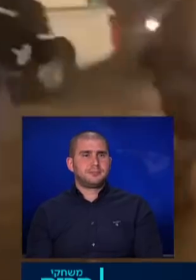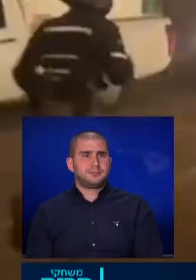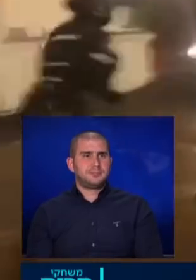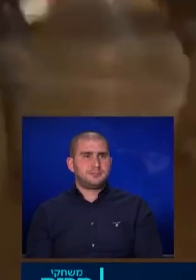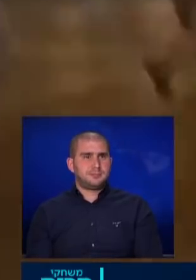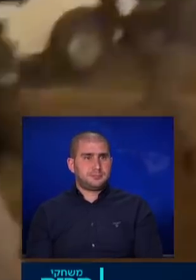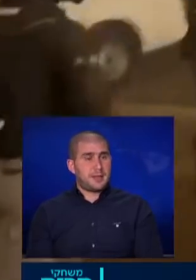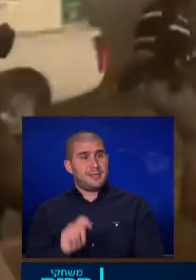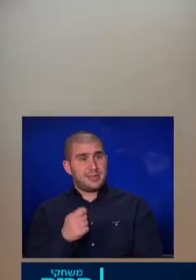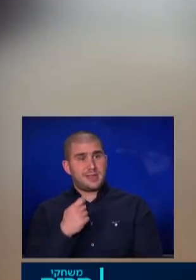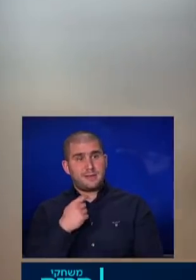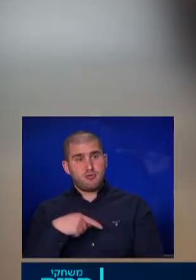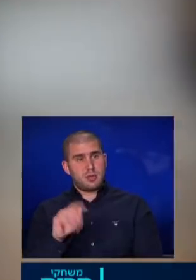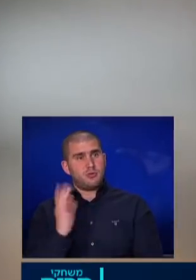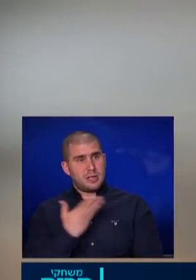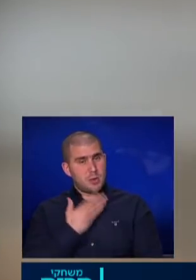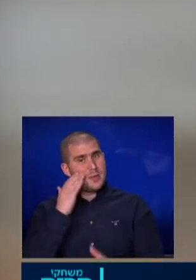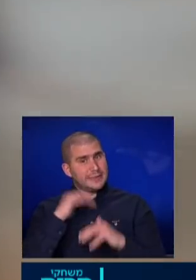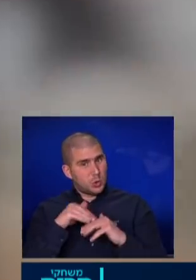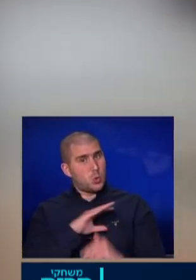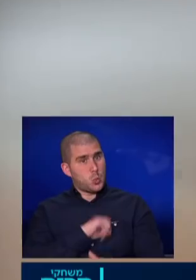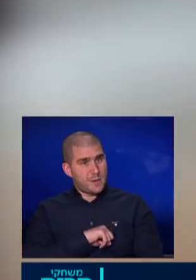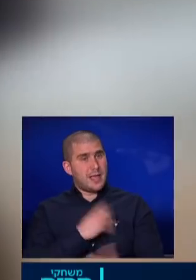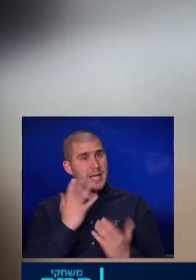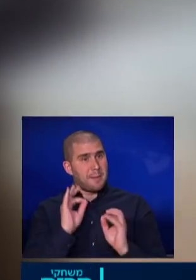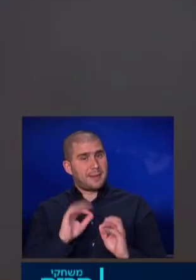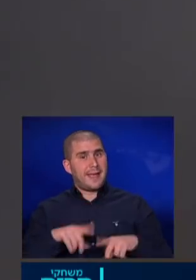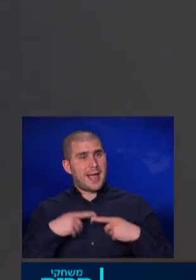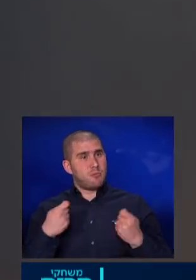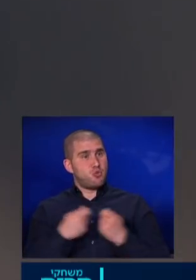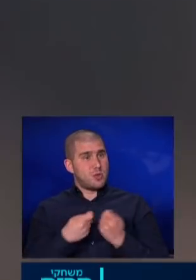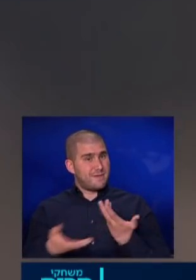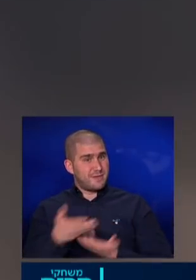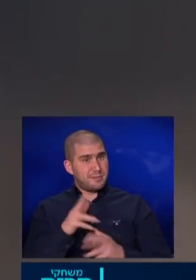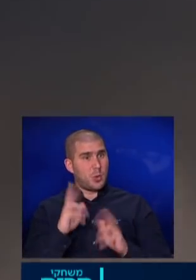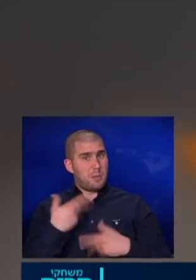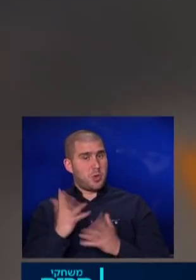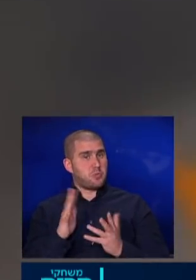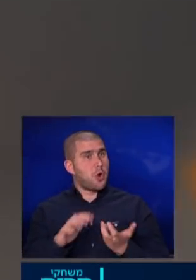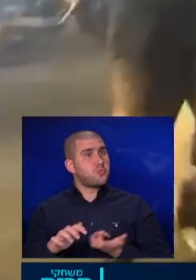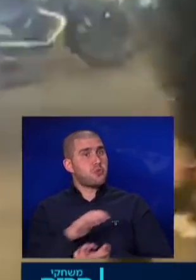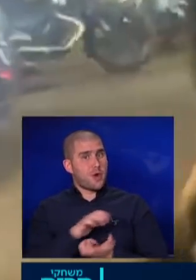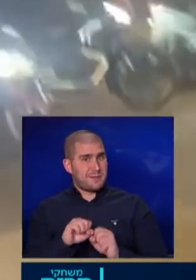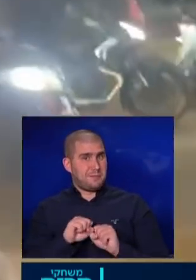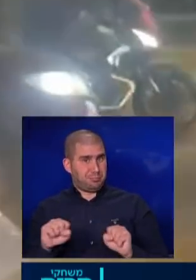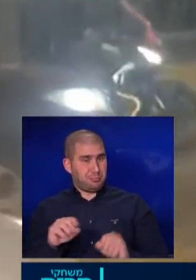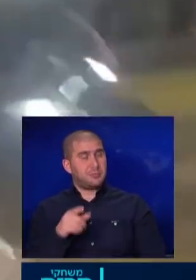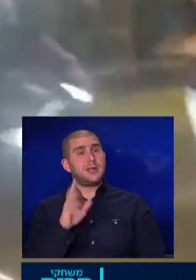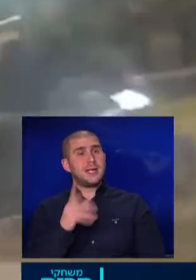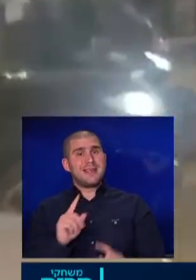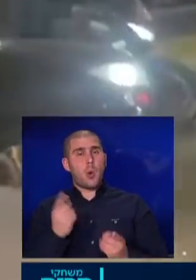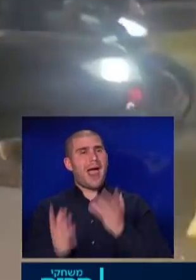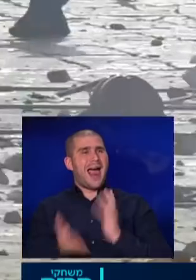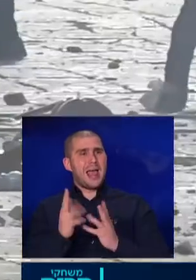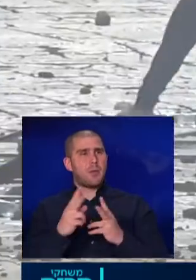דווקא בשנה שבה קיבלנו תזכורת כואבת עד כמה החיים המשותפים כאן בארץ עלולים להיות מורכבים ונפיצים עם מירועים אלימים